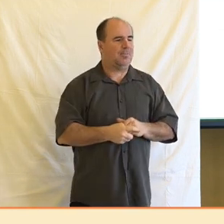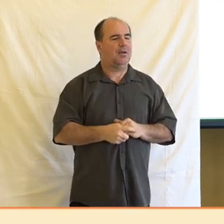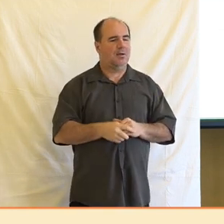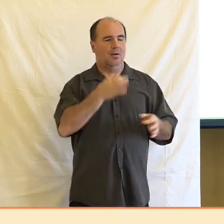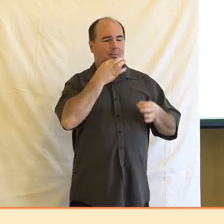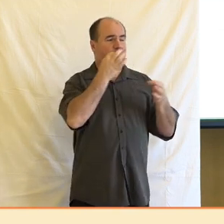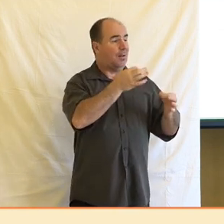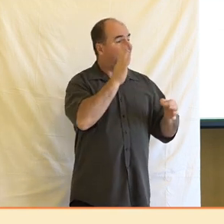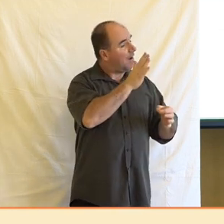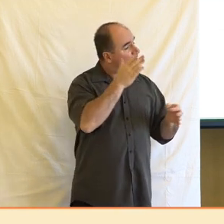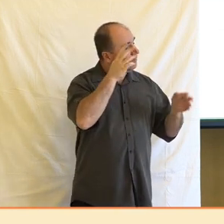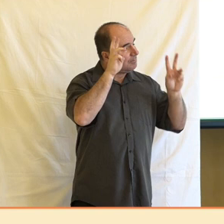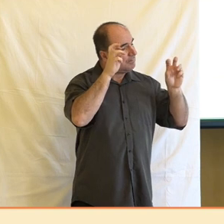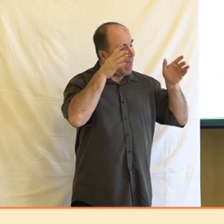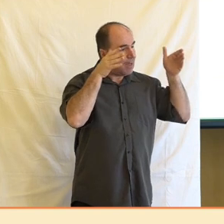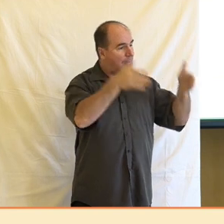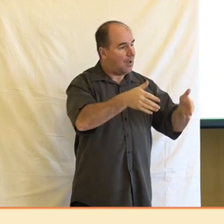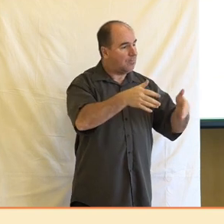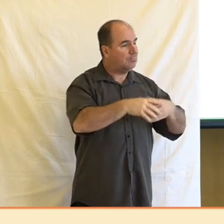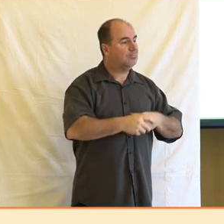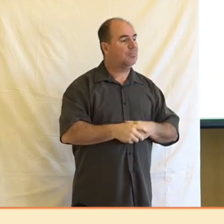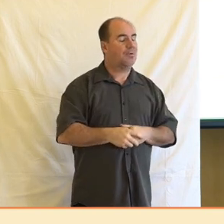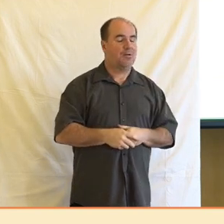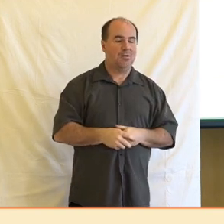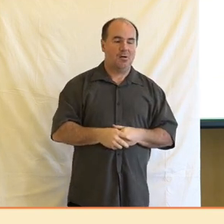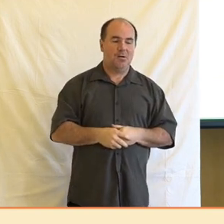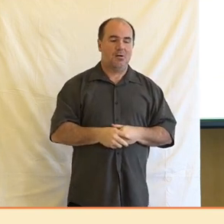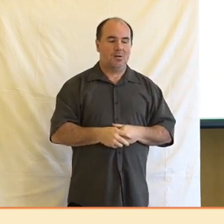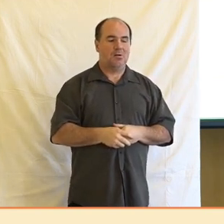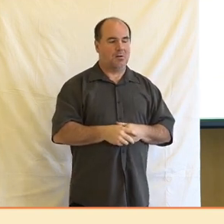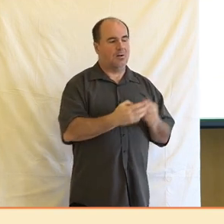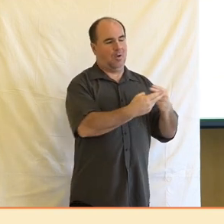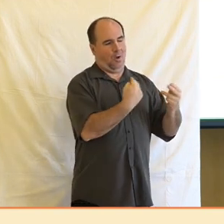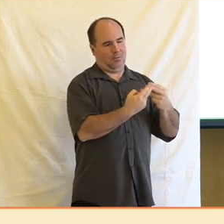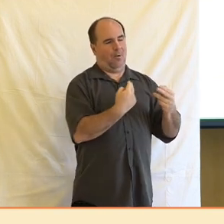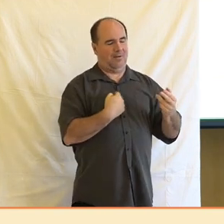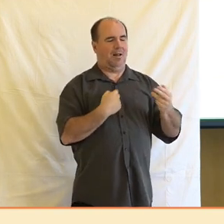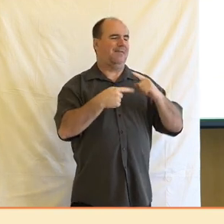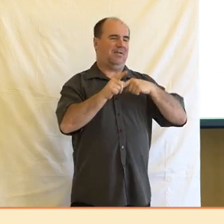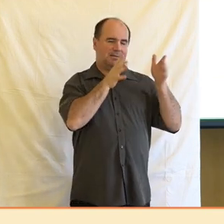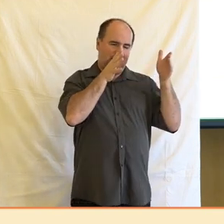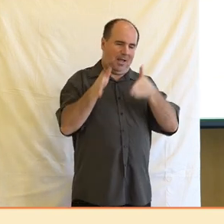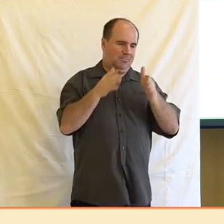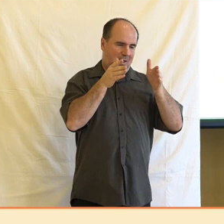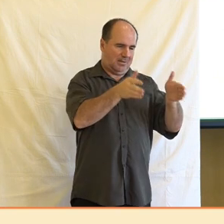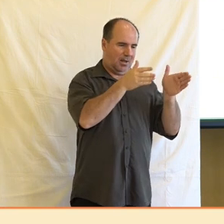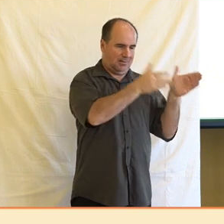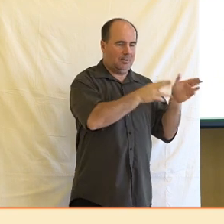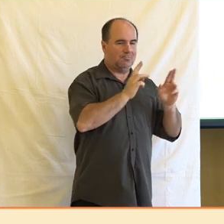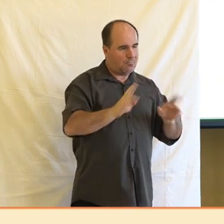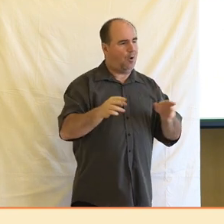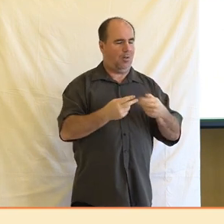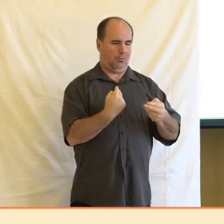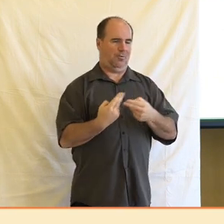tématické zaměření. Zde bylo možnost zvolit více těch zaměření a řada našich respondentů to